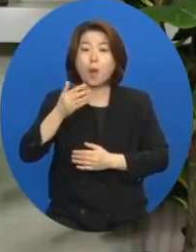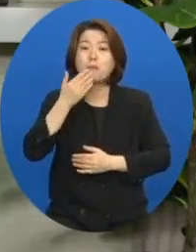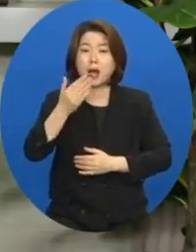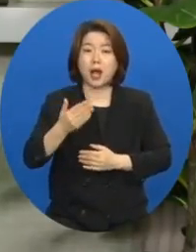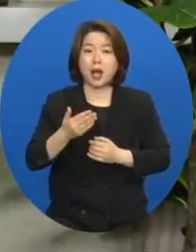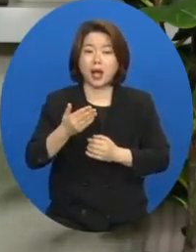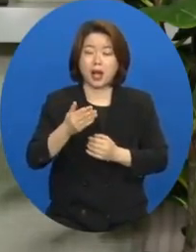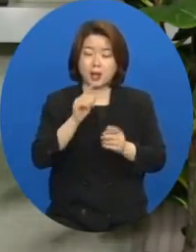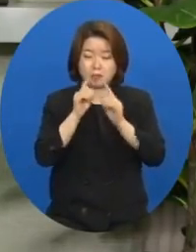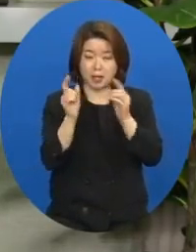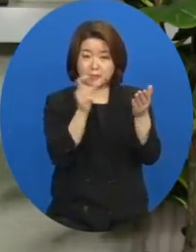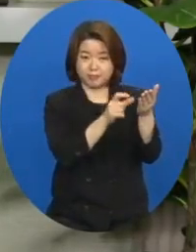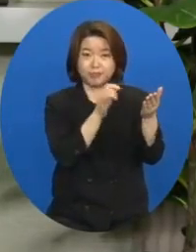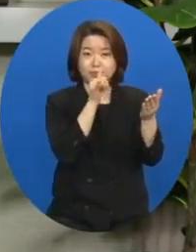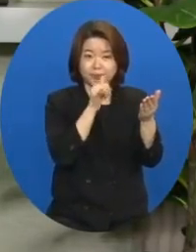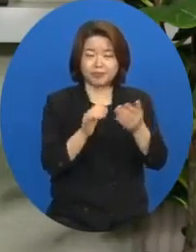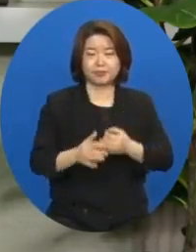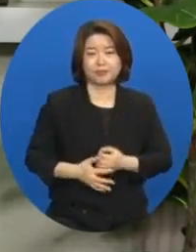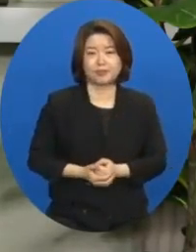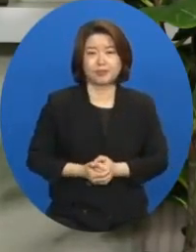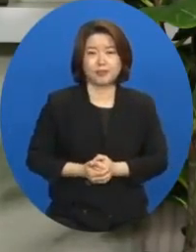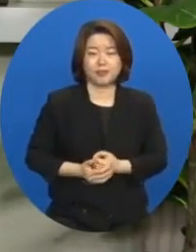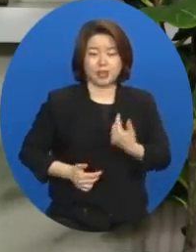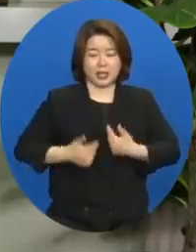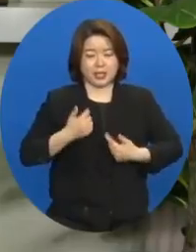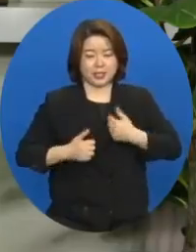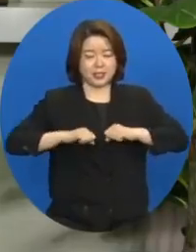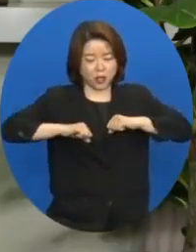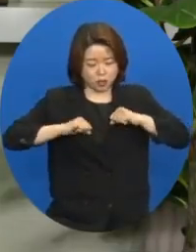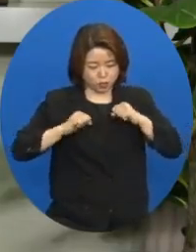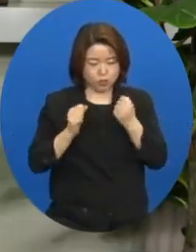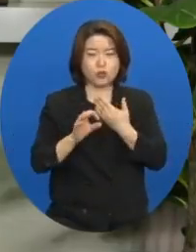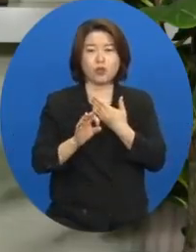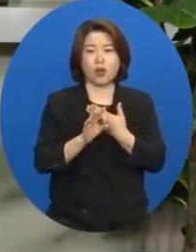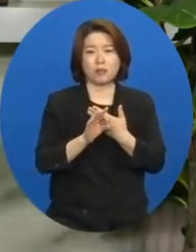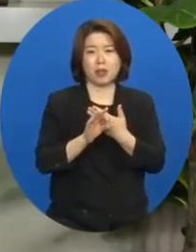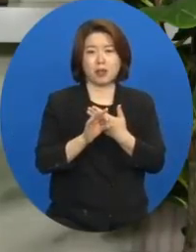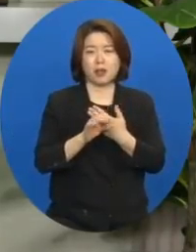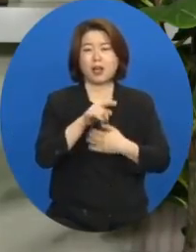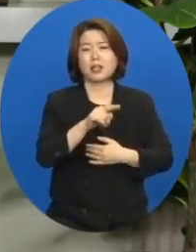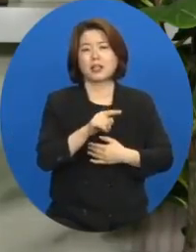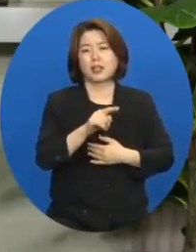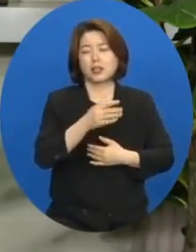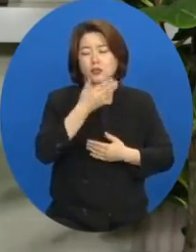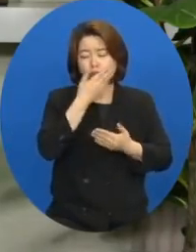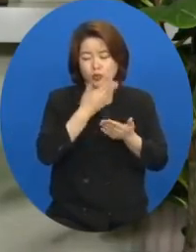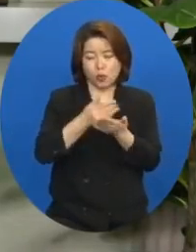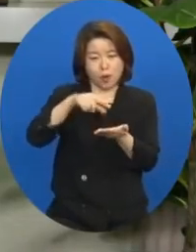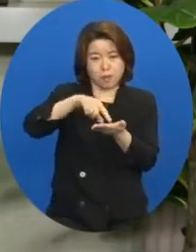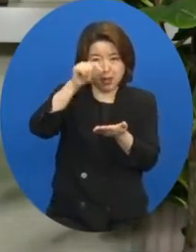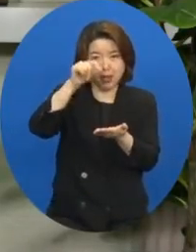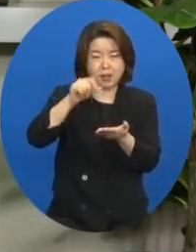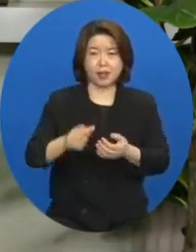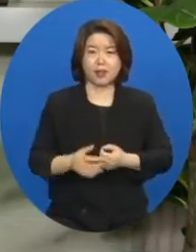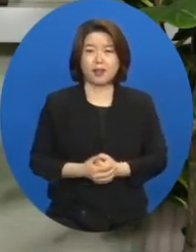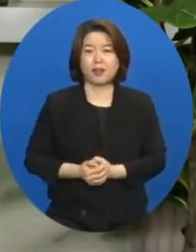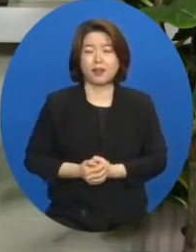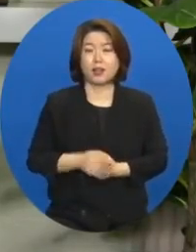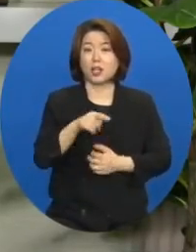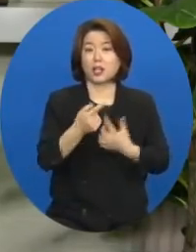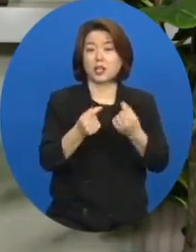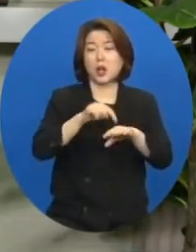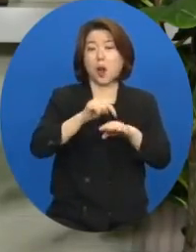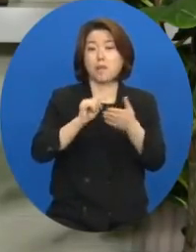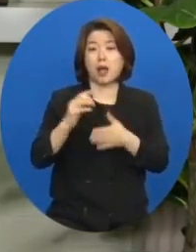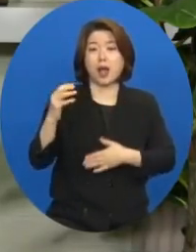라고 말씀했습니다. 즐거이 순종하면 이것이 핵심입니다. 이런 마음을